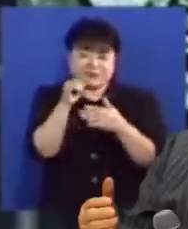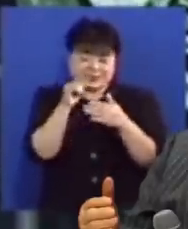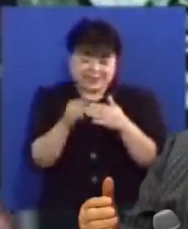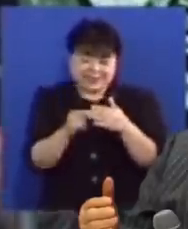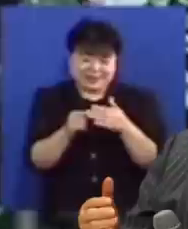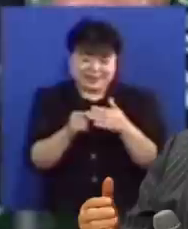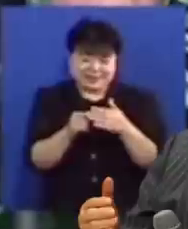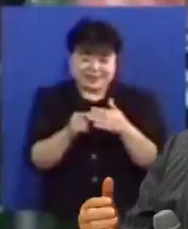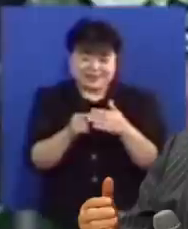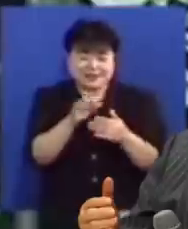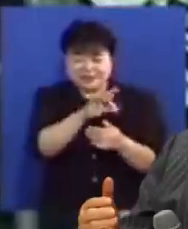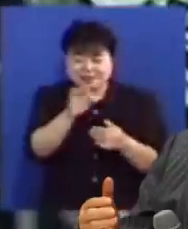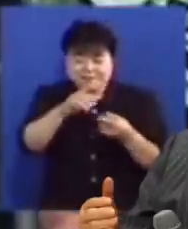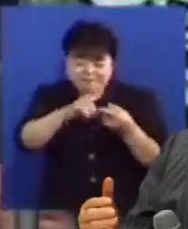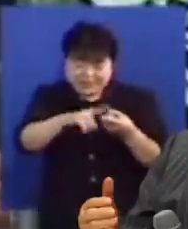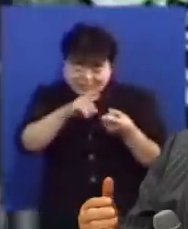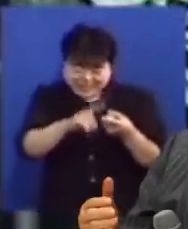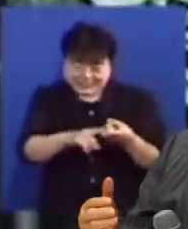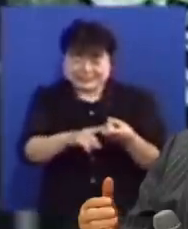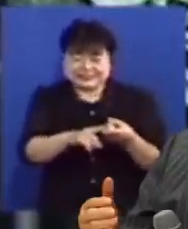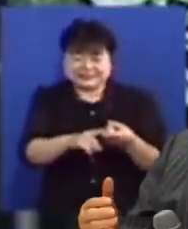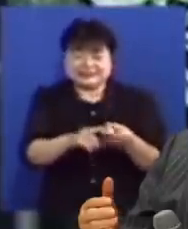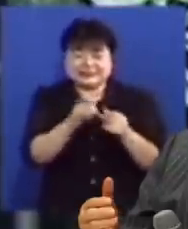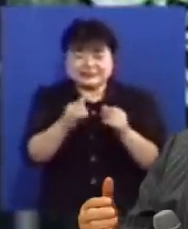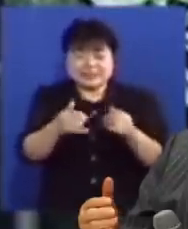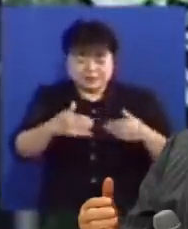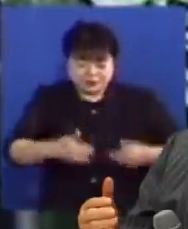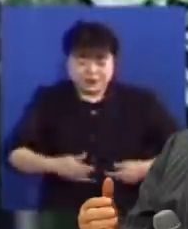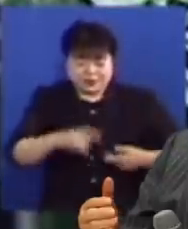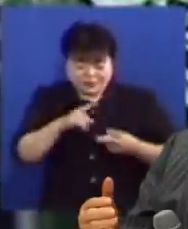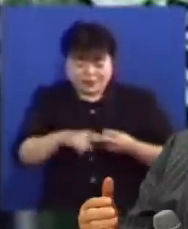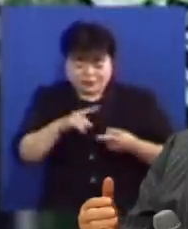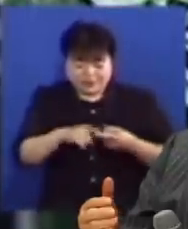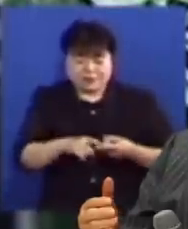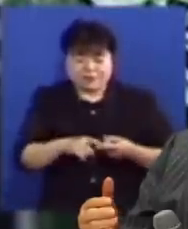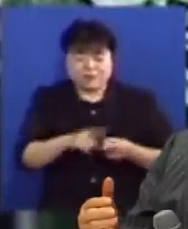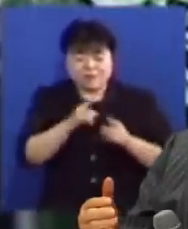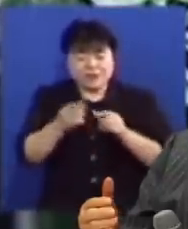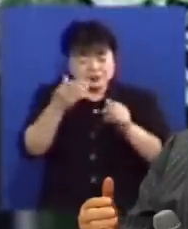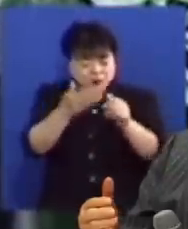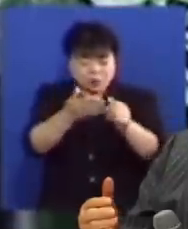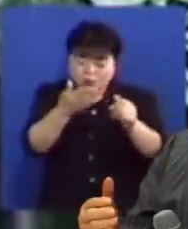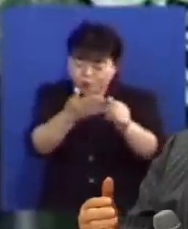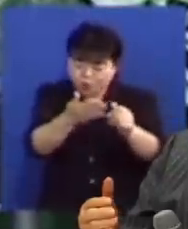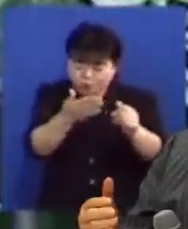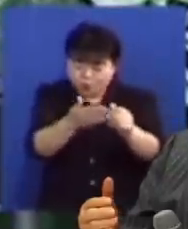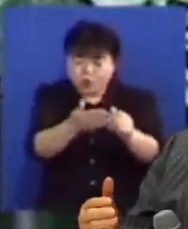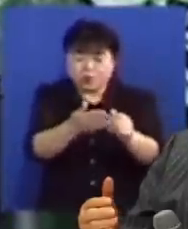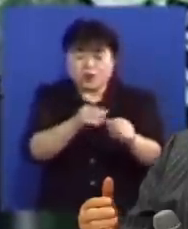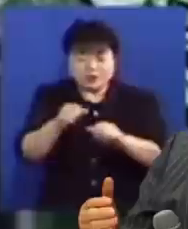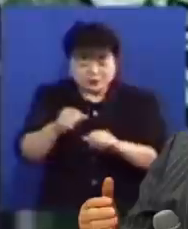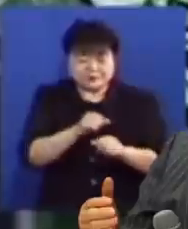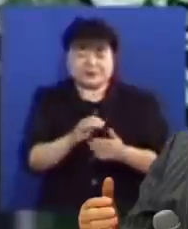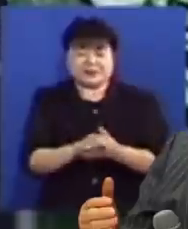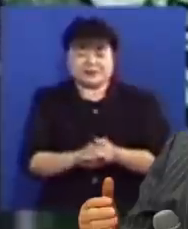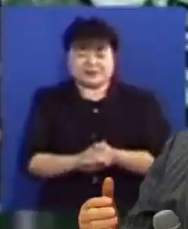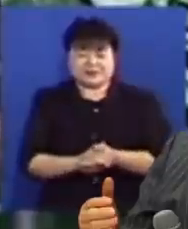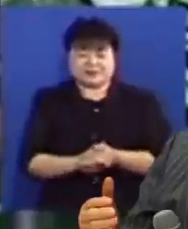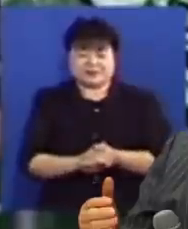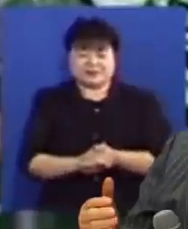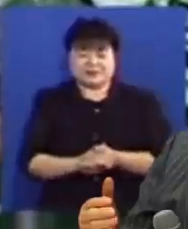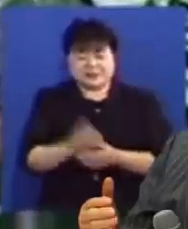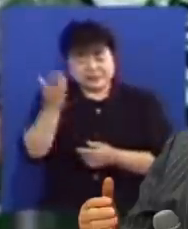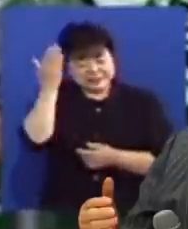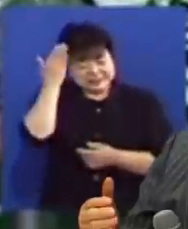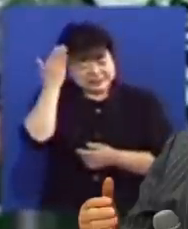그때그때 필요할 때마다 그 사람을 통해서 말씀이 임하여서 역사가 일어나는 것입니다 아 나는